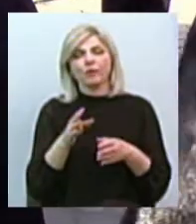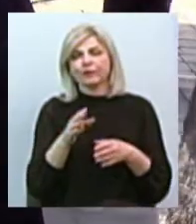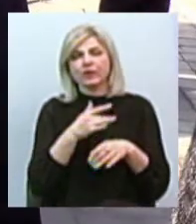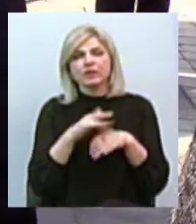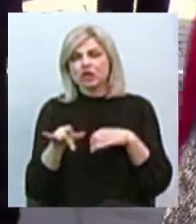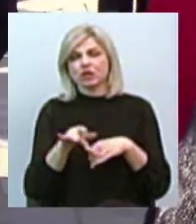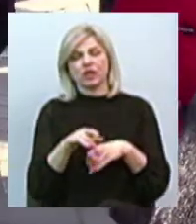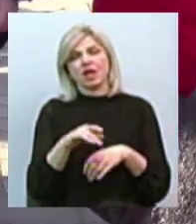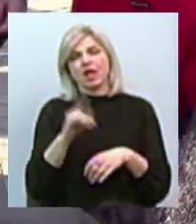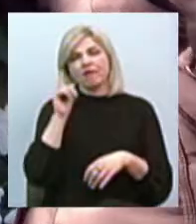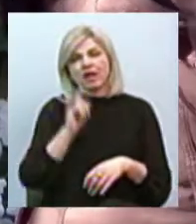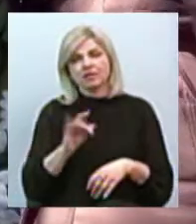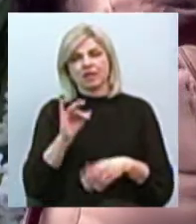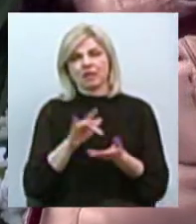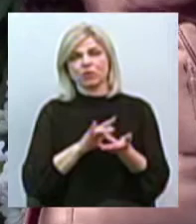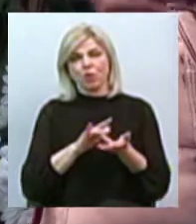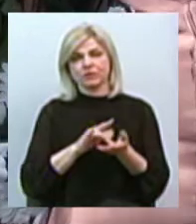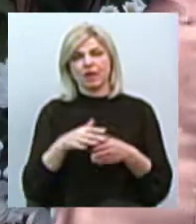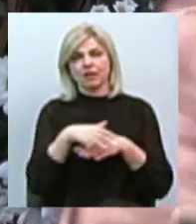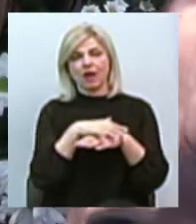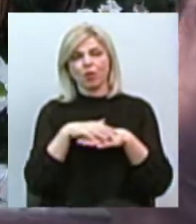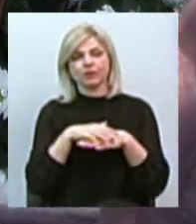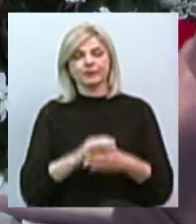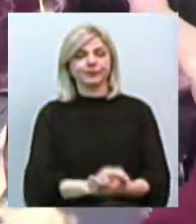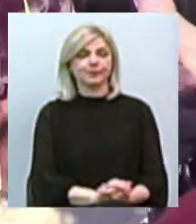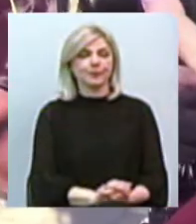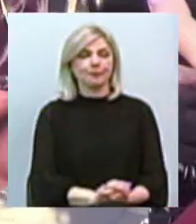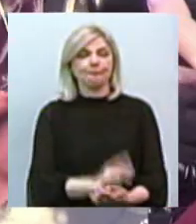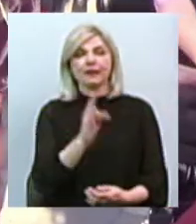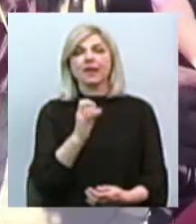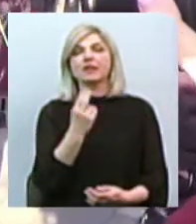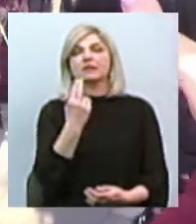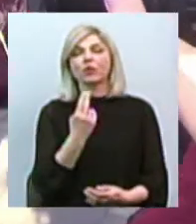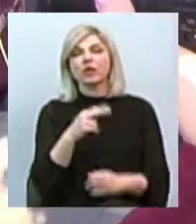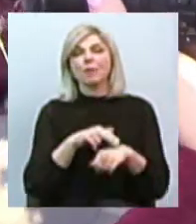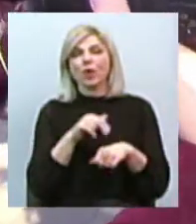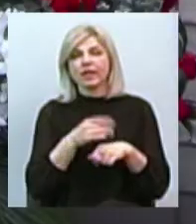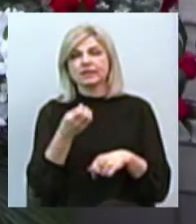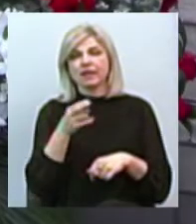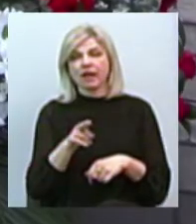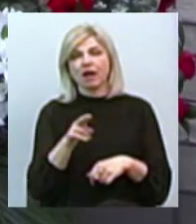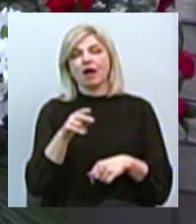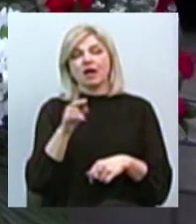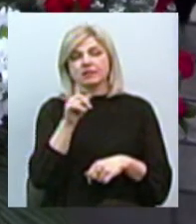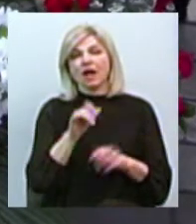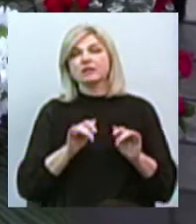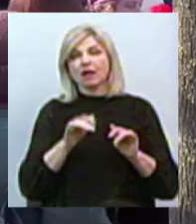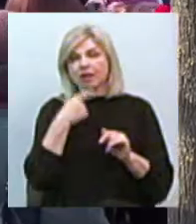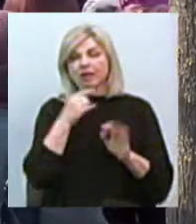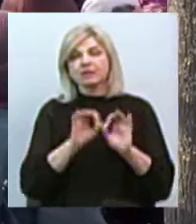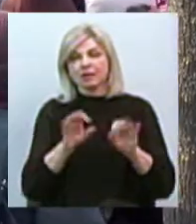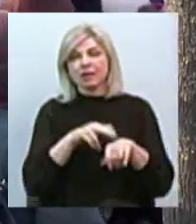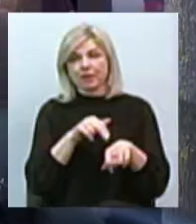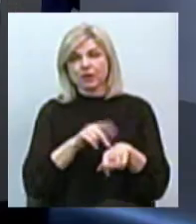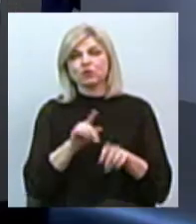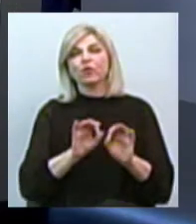За інформацією інспектор сектору превентивної комунікації Нацполіції Миколаївської області Андрія Євдокимова, в заході взяли участь близько